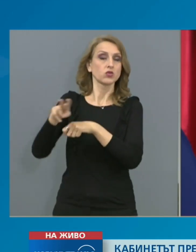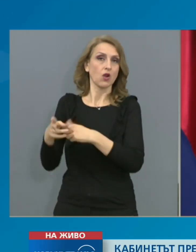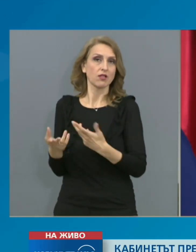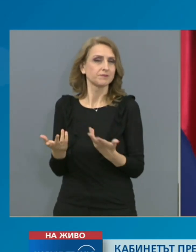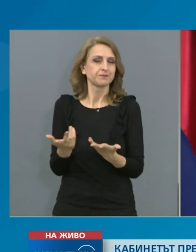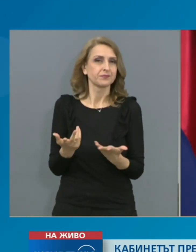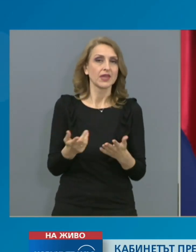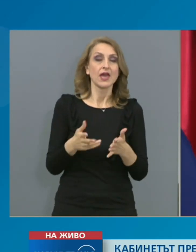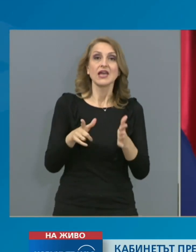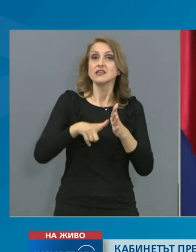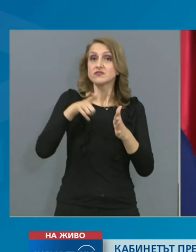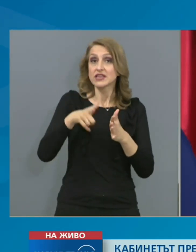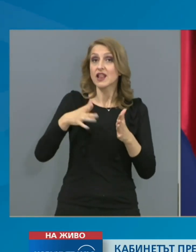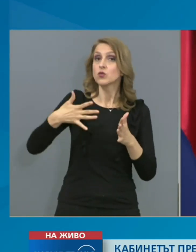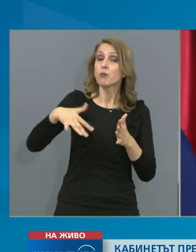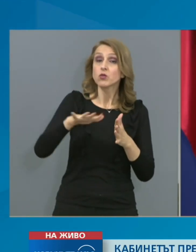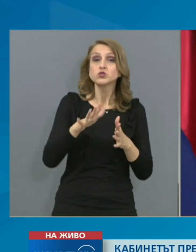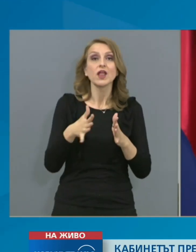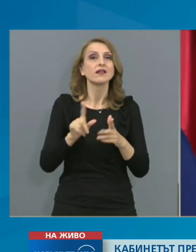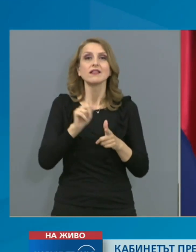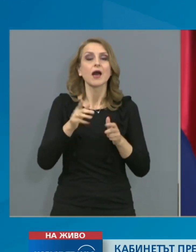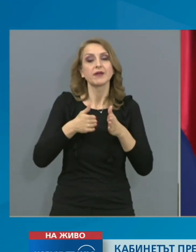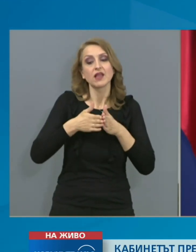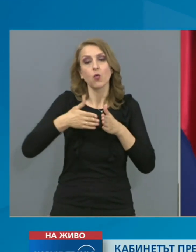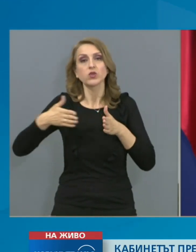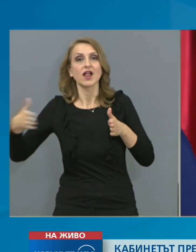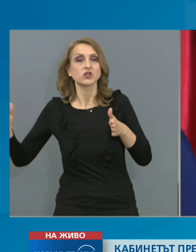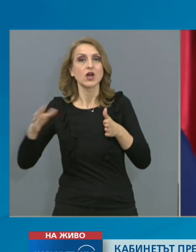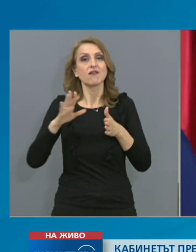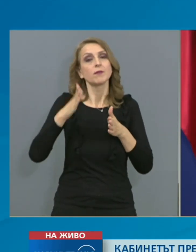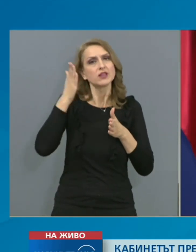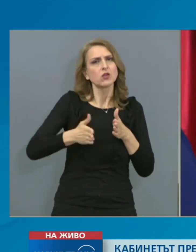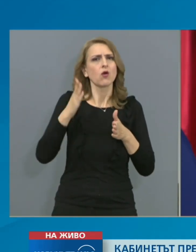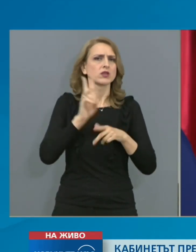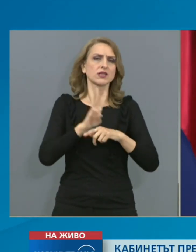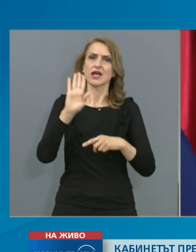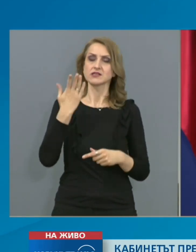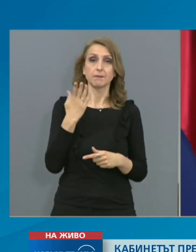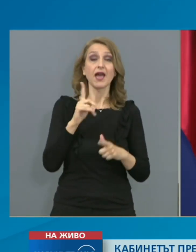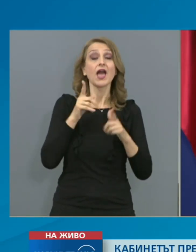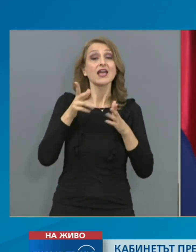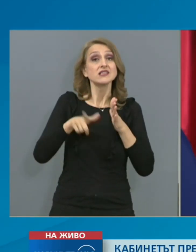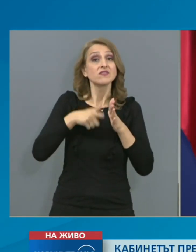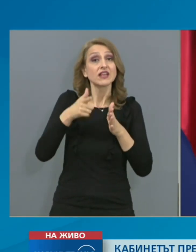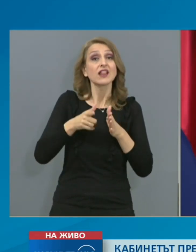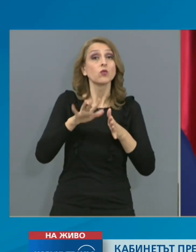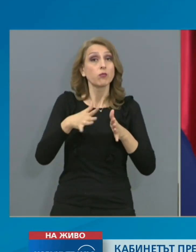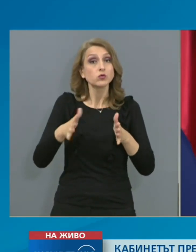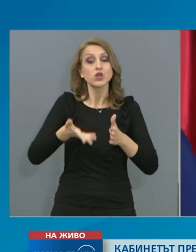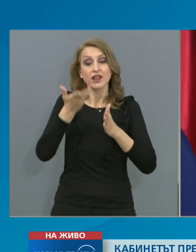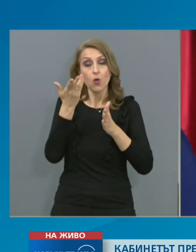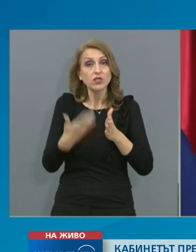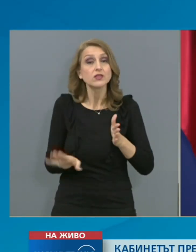Извареното положение няма да бъде удължавано по инициатива на правителството. Извареното положение отпада в момента, в който